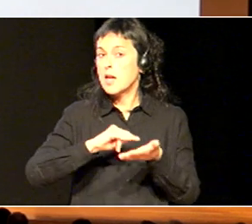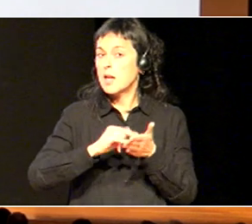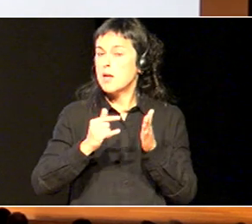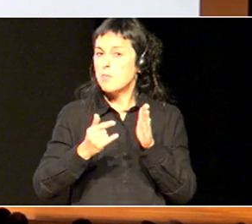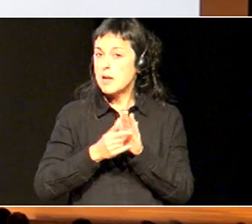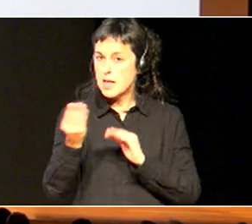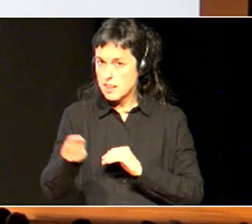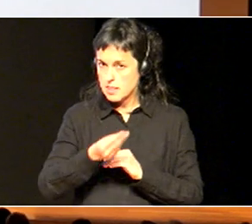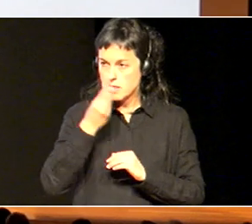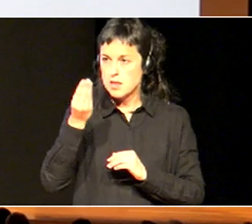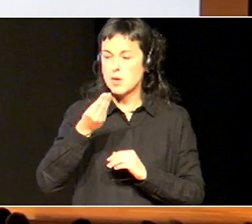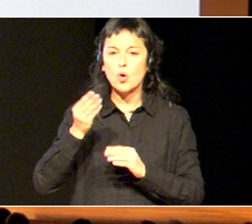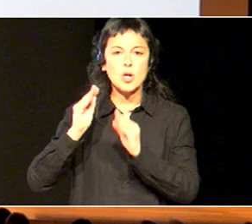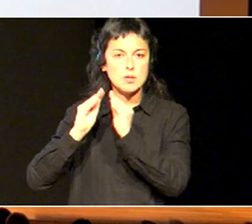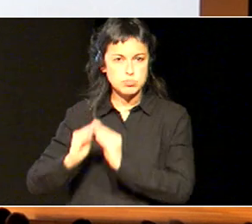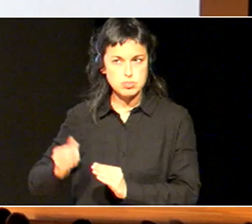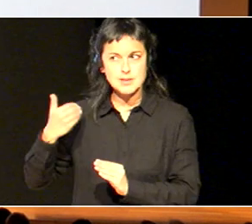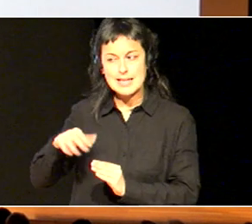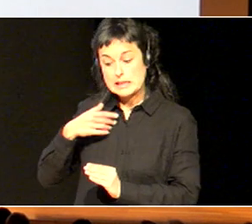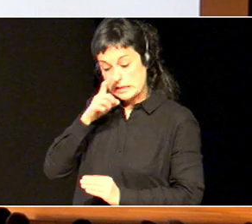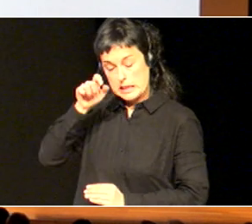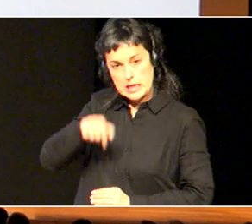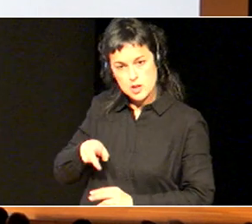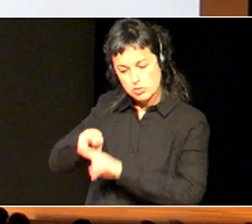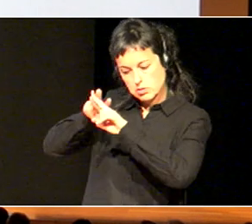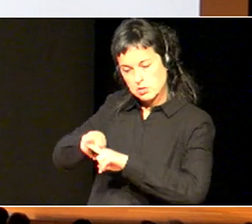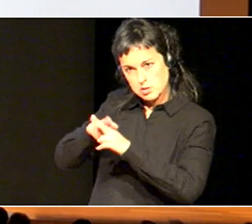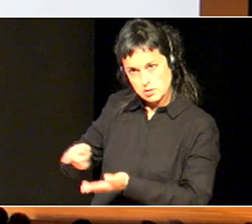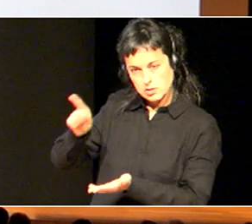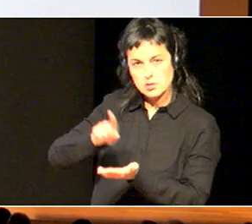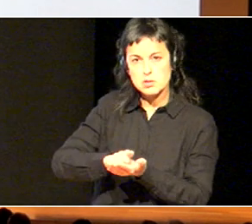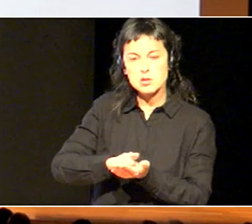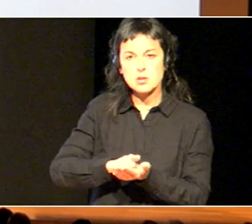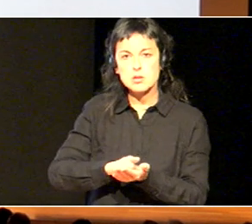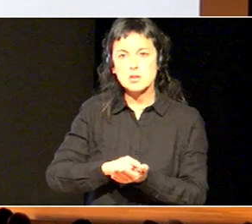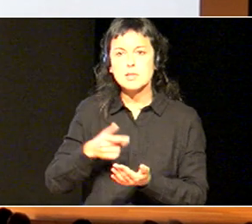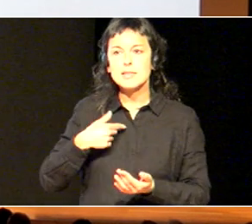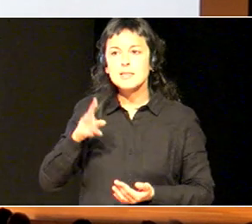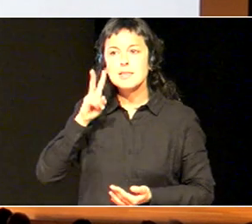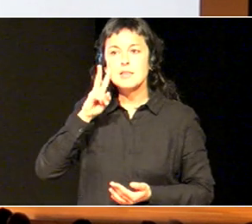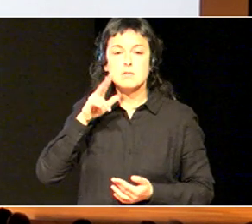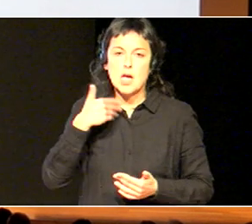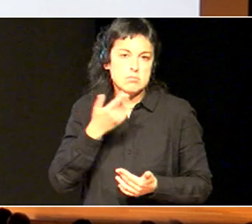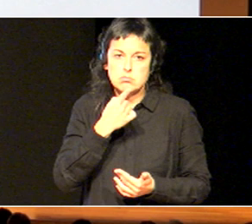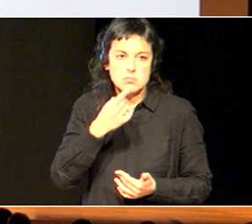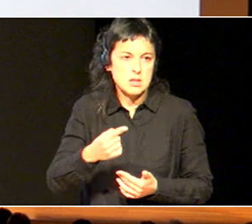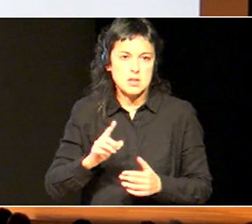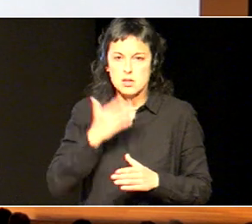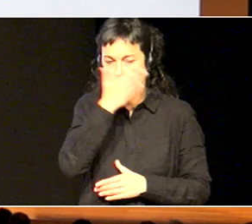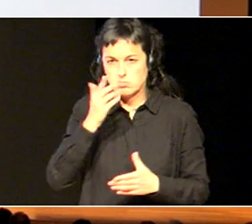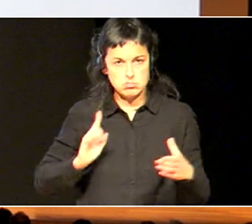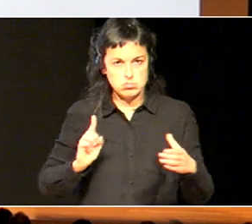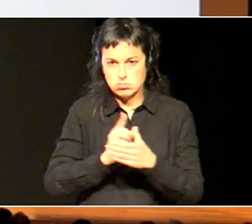Obekuntza plana ontzea, errebizatu dugu aurten, eta hor, noski agertzen da, eskola inklusiba. Eta eskola